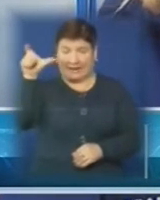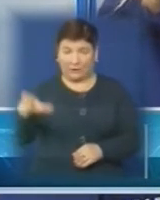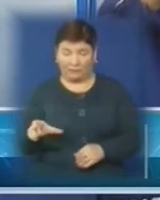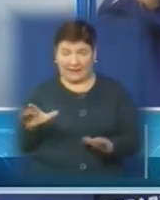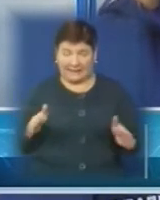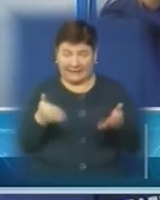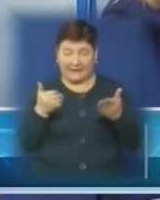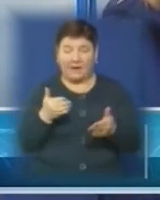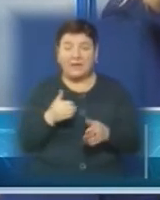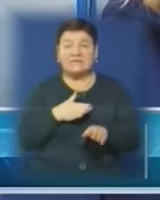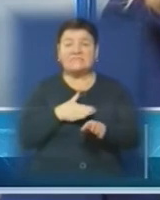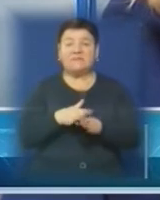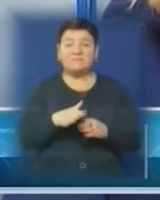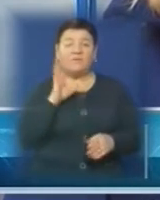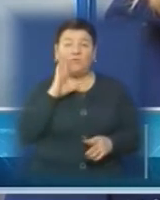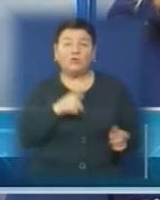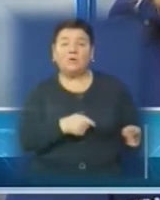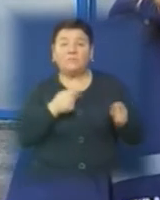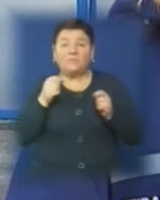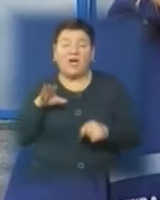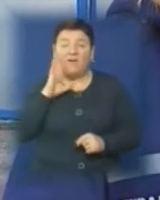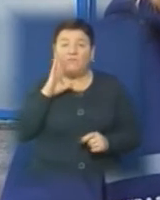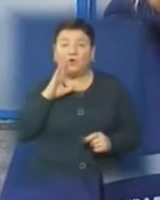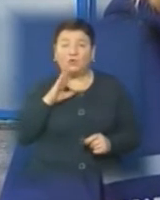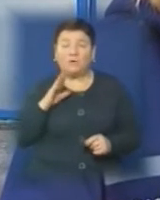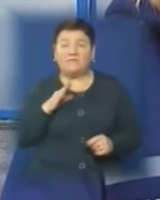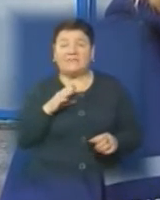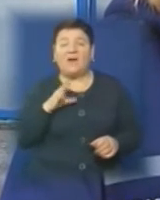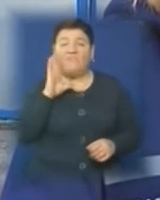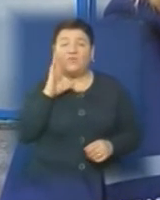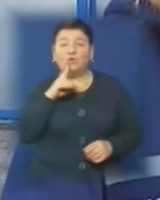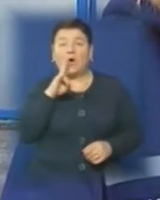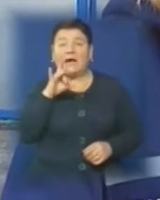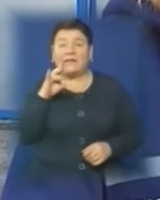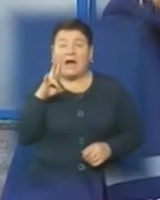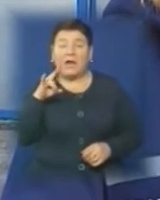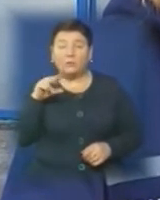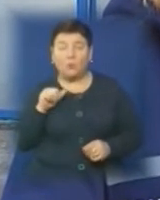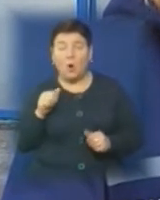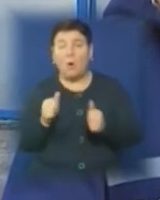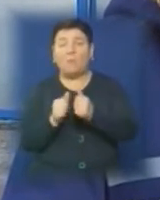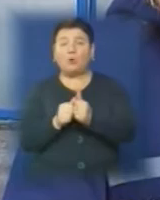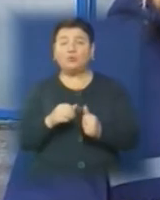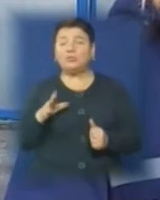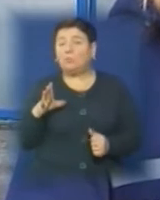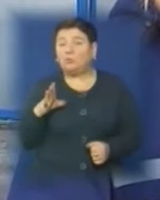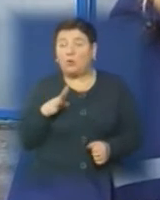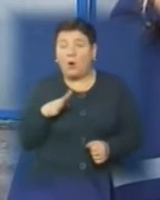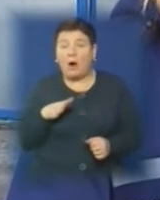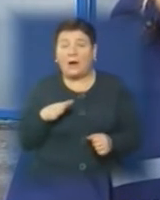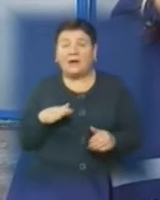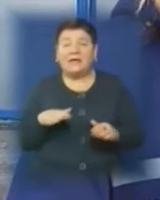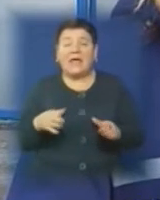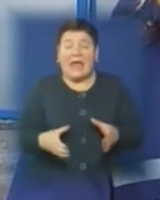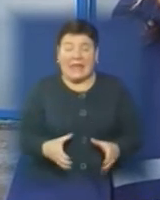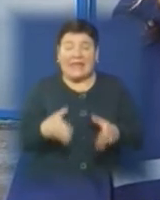Окрім того, здійснювався підвоз води за допомогою водовозки від водоканалу, адже поруч не було близько розташованих